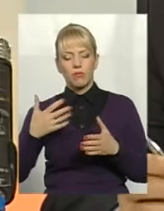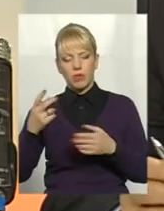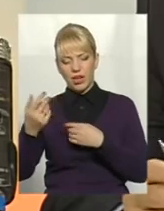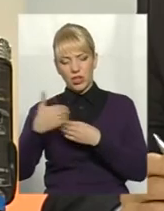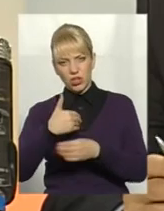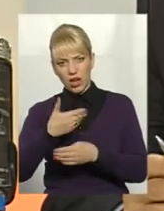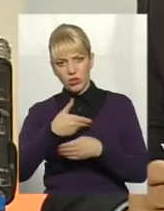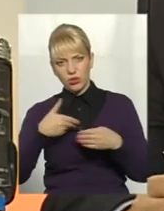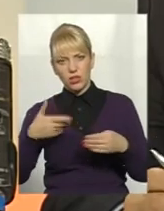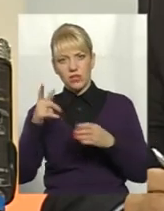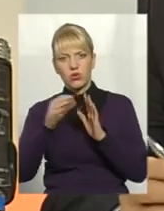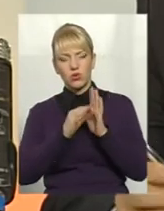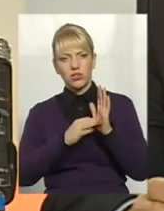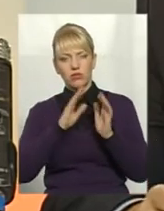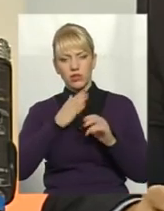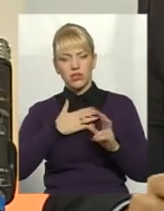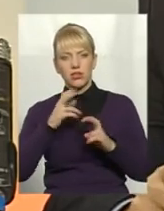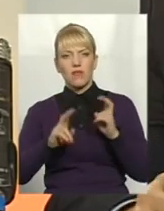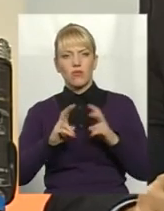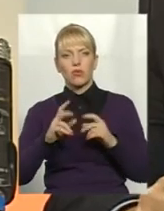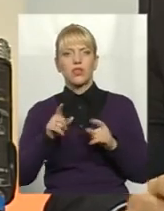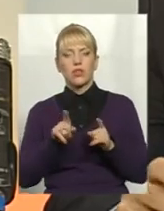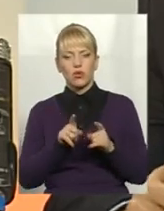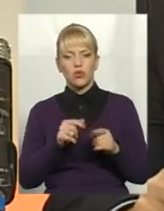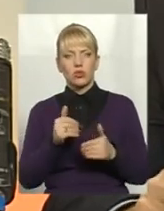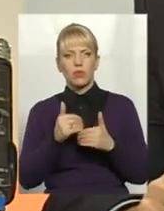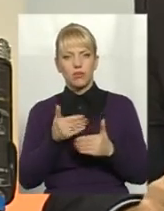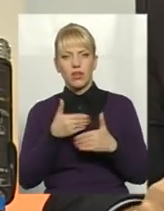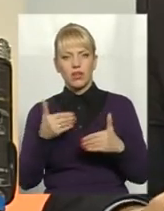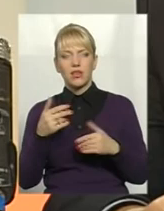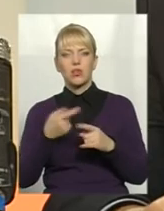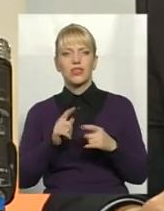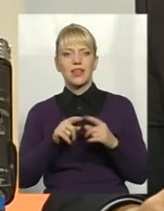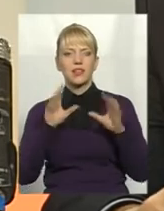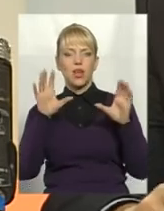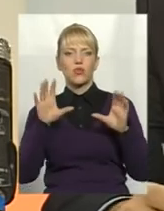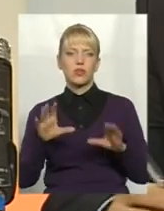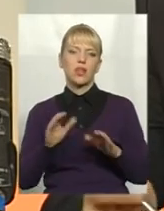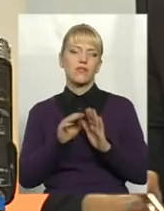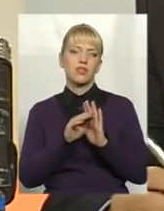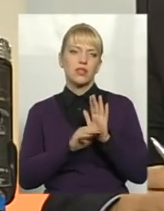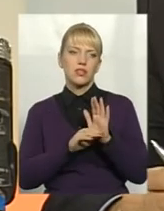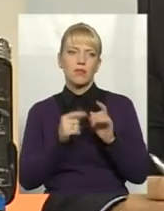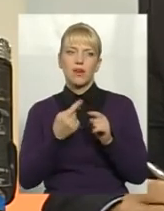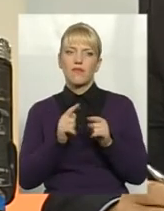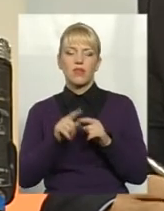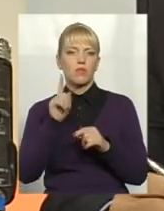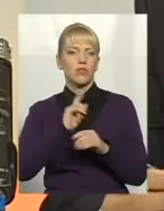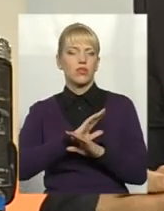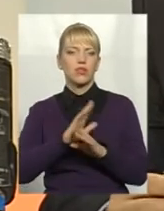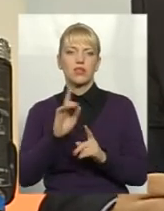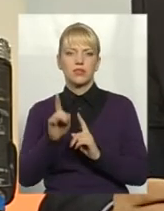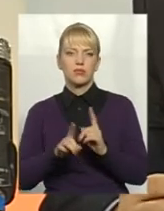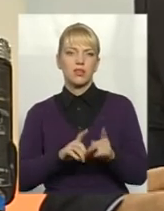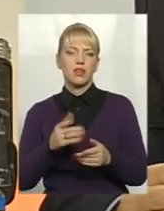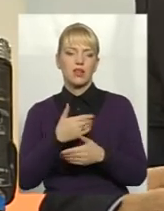заводі, він оцінив наш завод і теж допомагає. А от оця законодавча система, вона, поки вона не зміниться, ну,